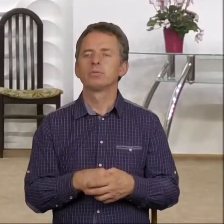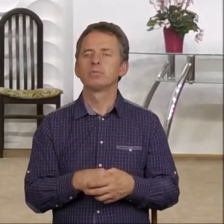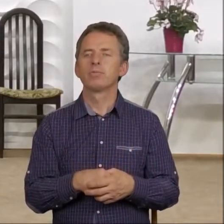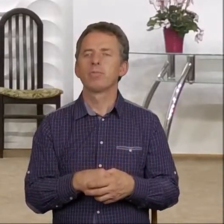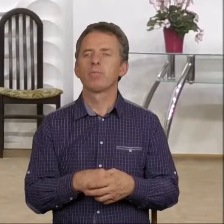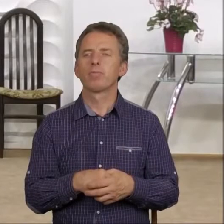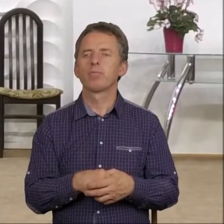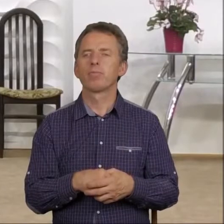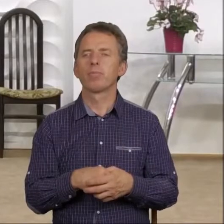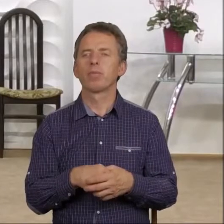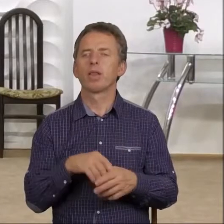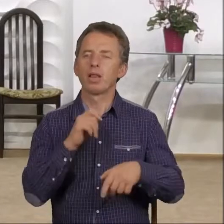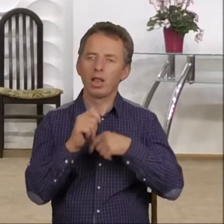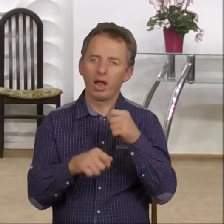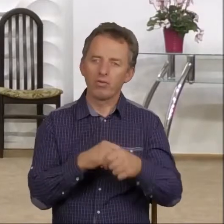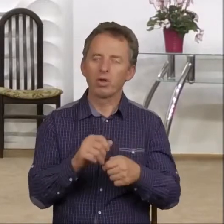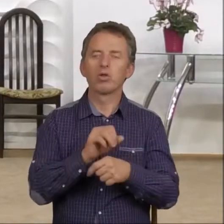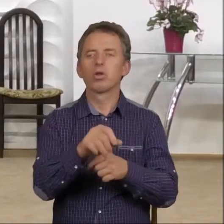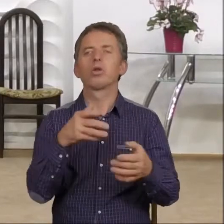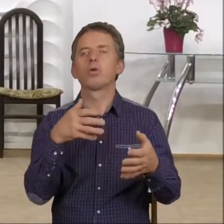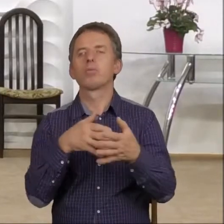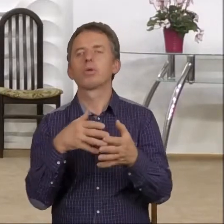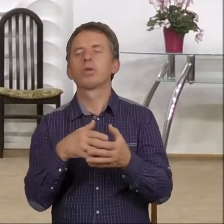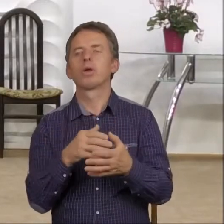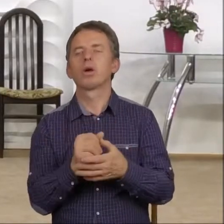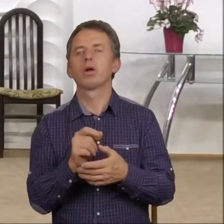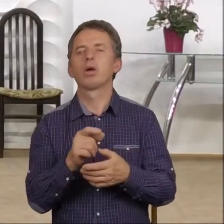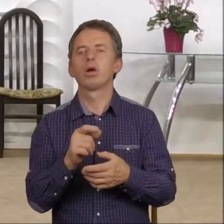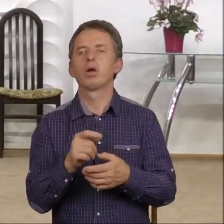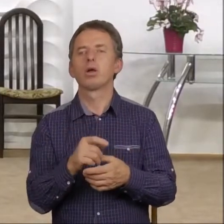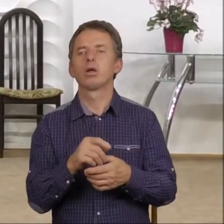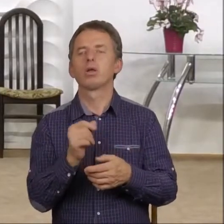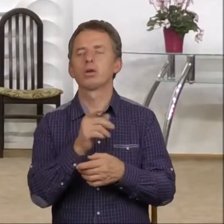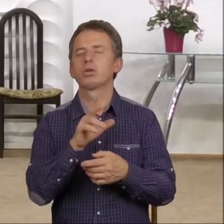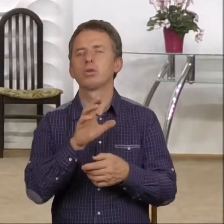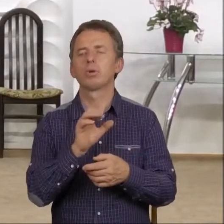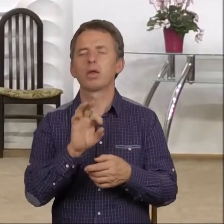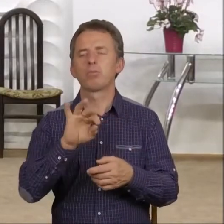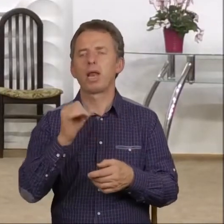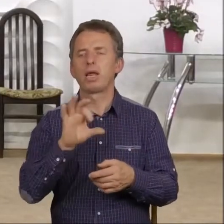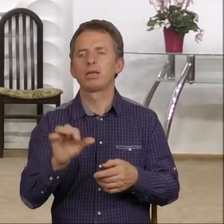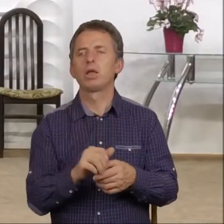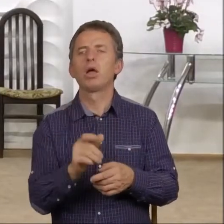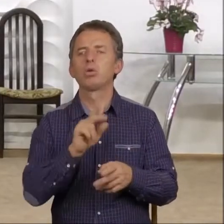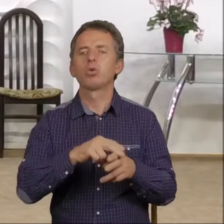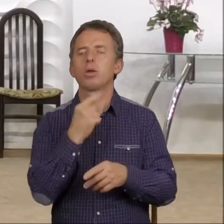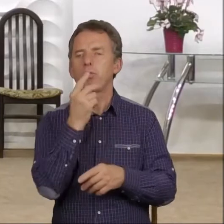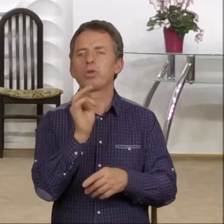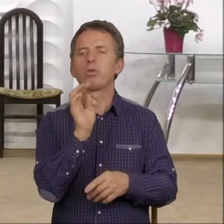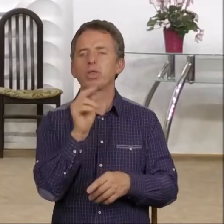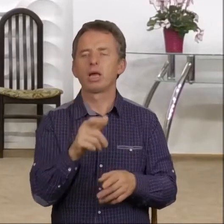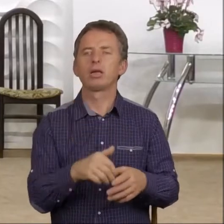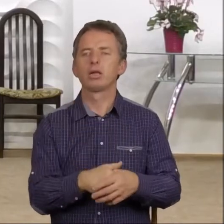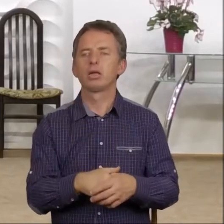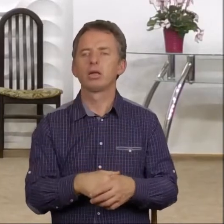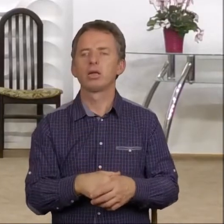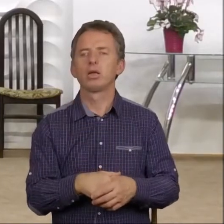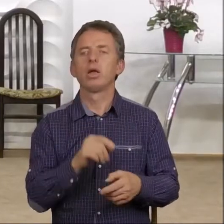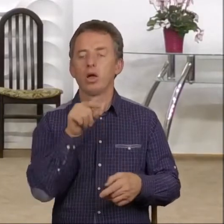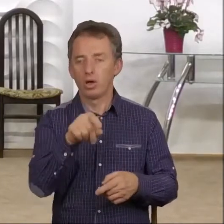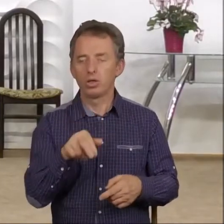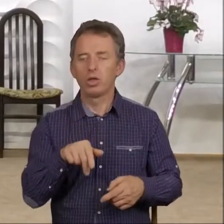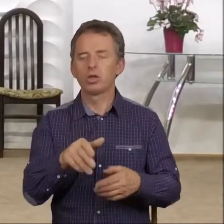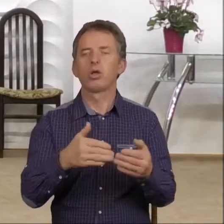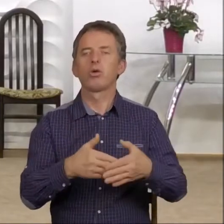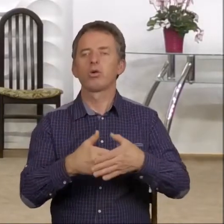między innymi prorok Amos. Prorok Amos, który powiedział tak. Oto idą